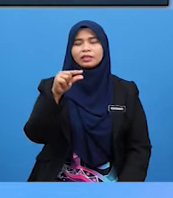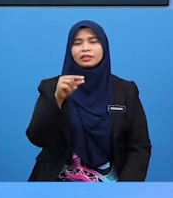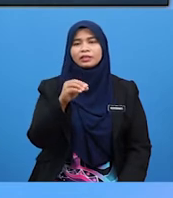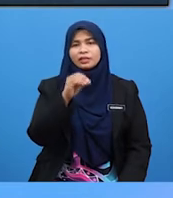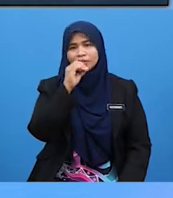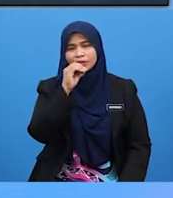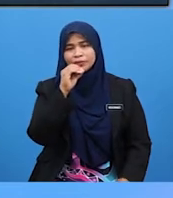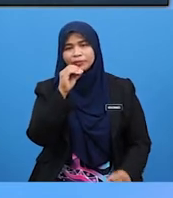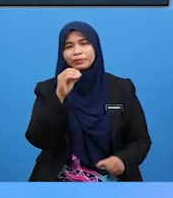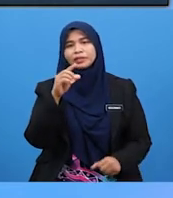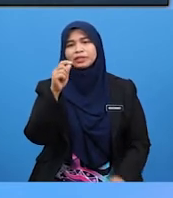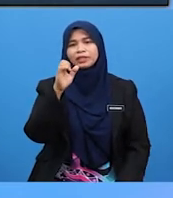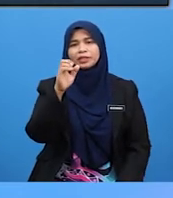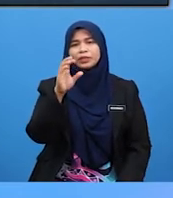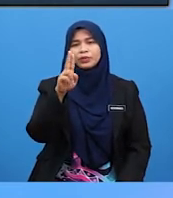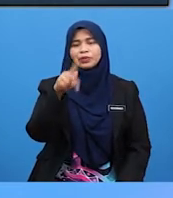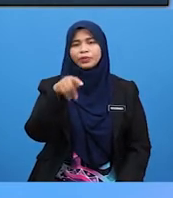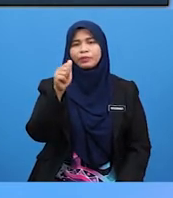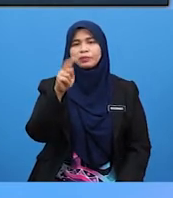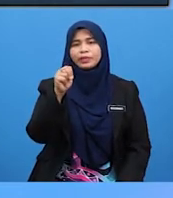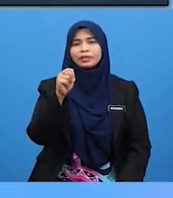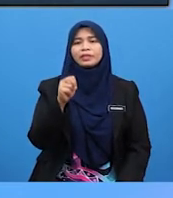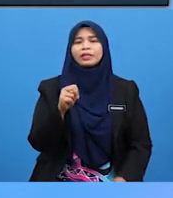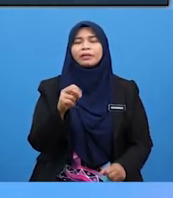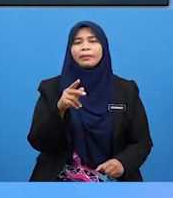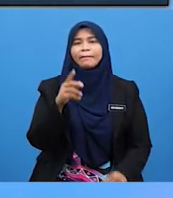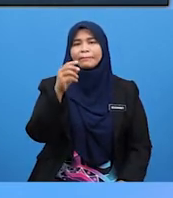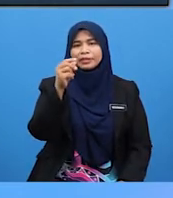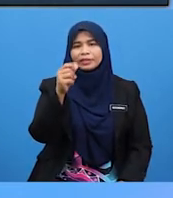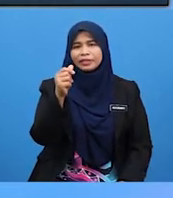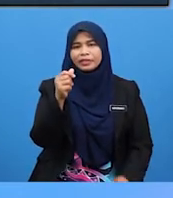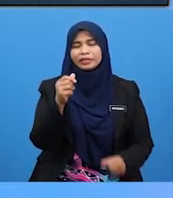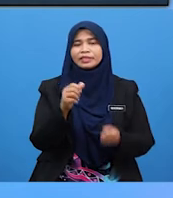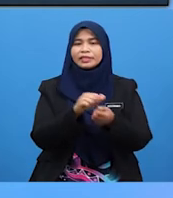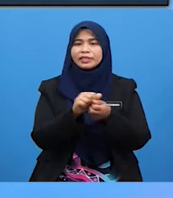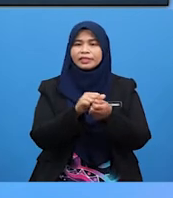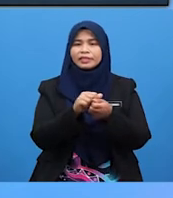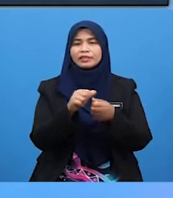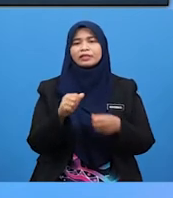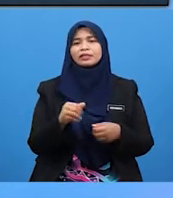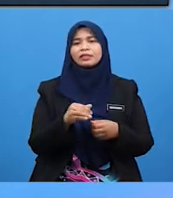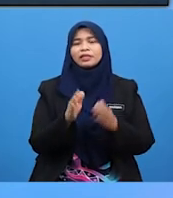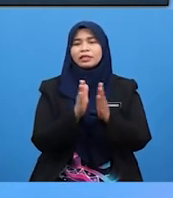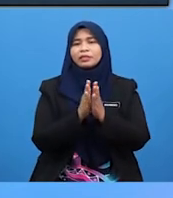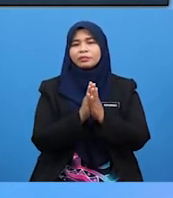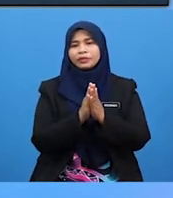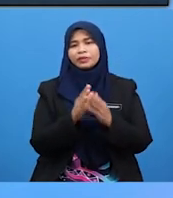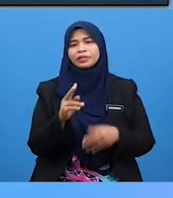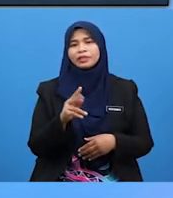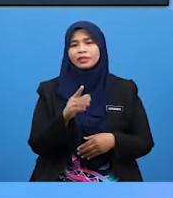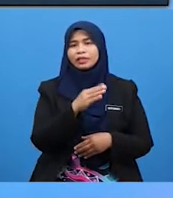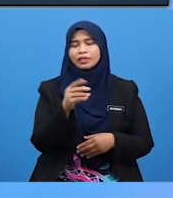Petikan Gesekan Tepukan Dan ketukan